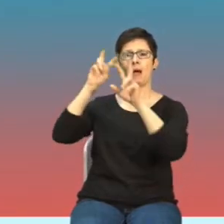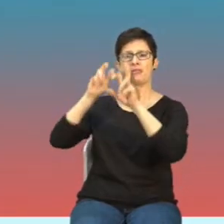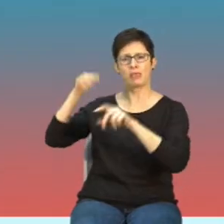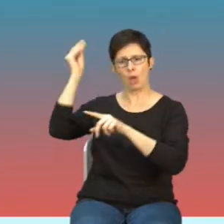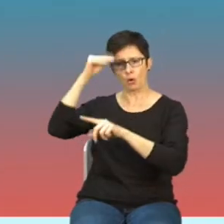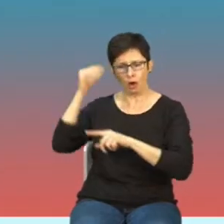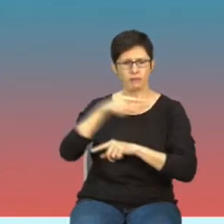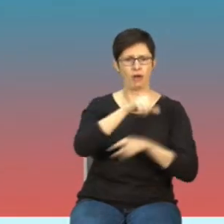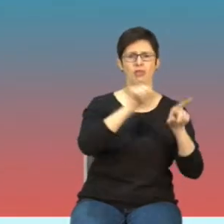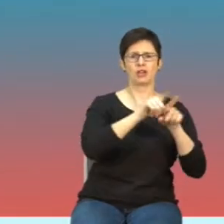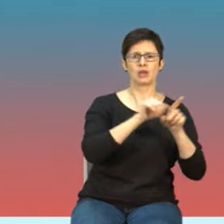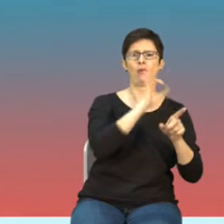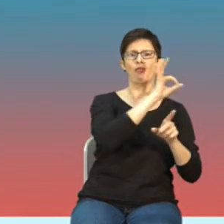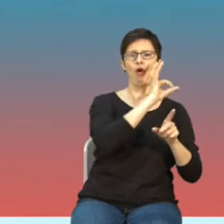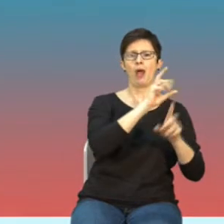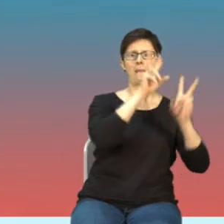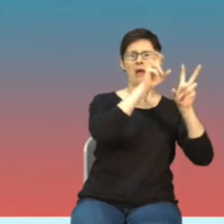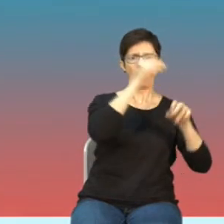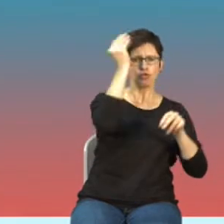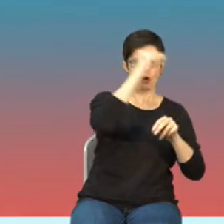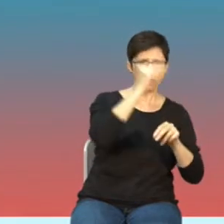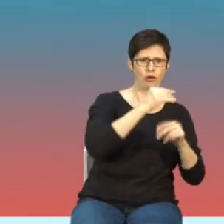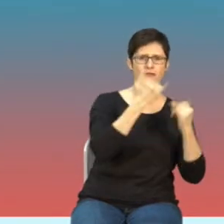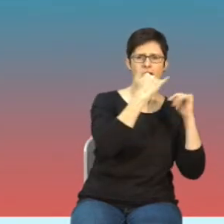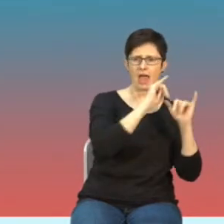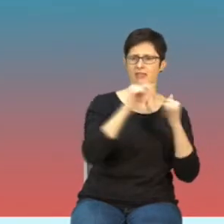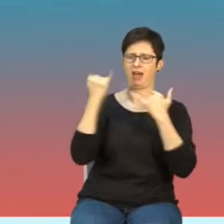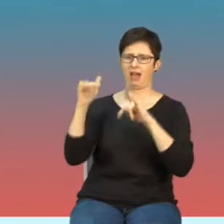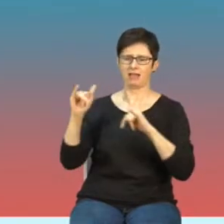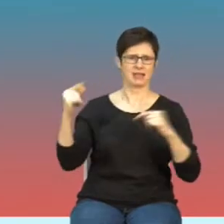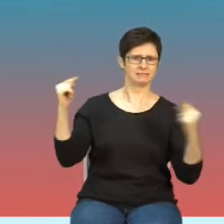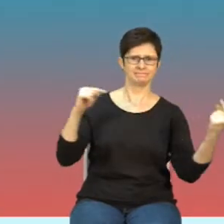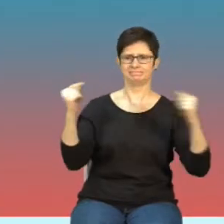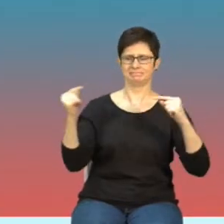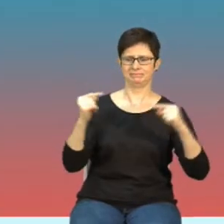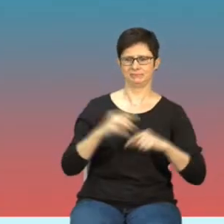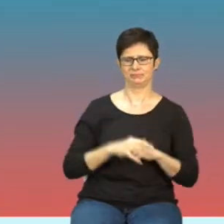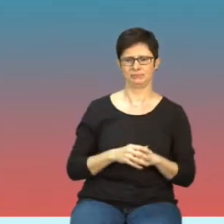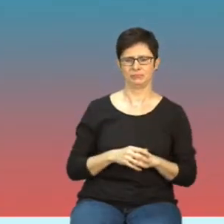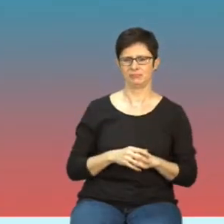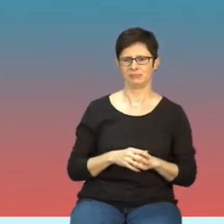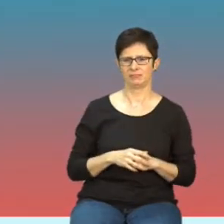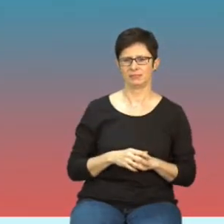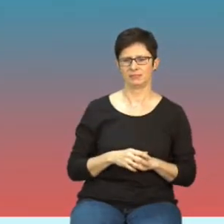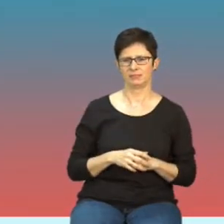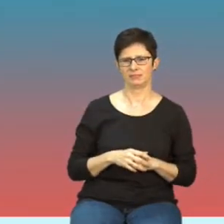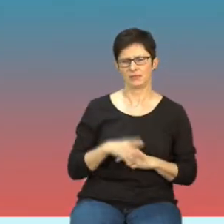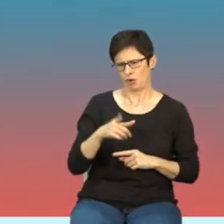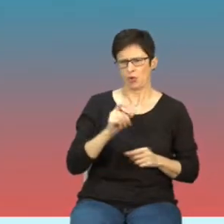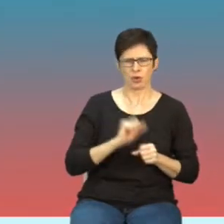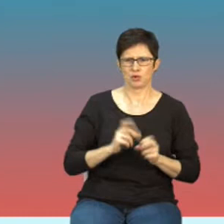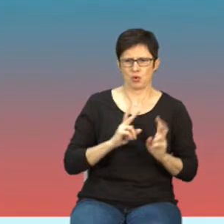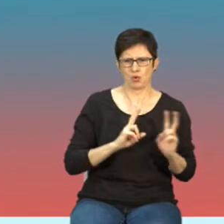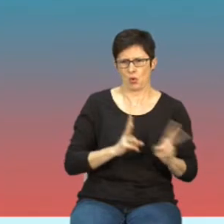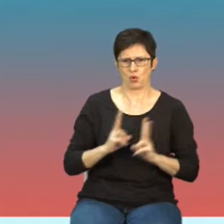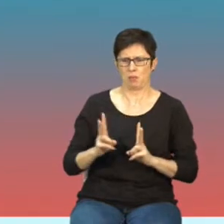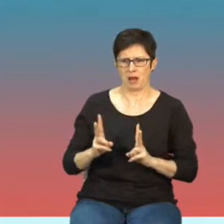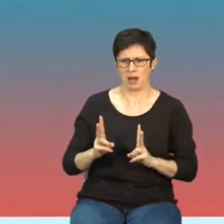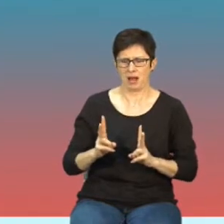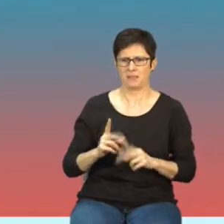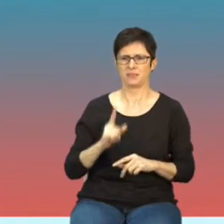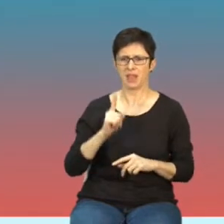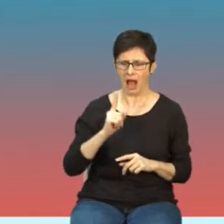akurat nie jest nic dziwnego ani nowego, ale bardzo